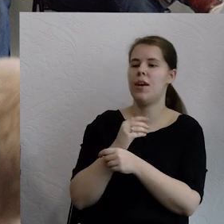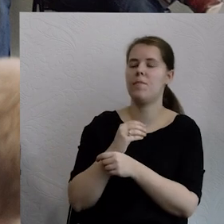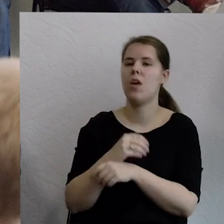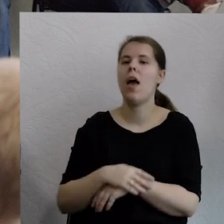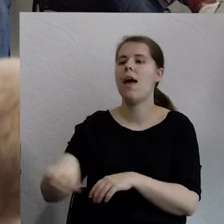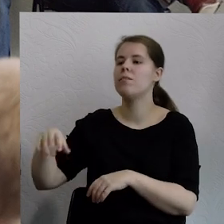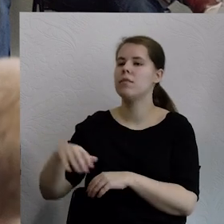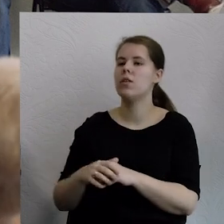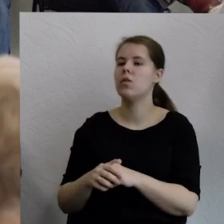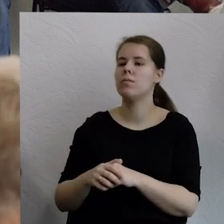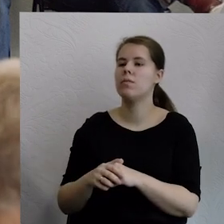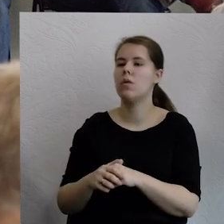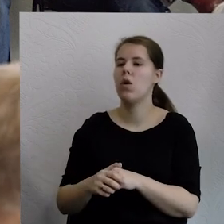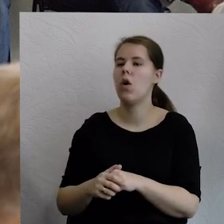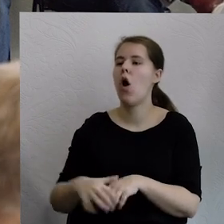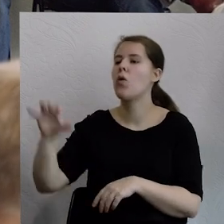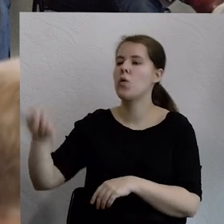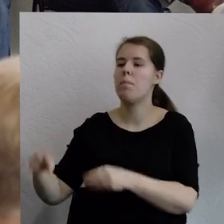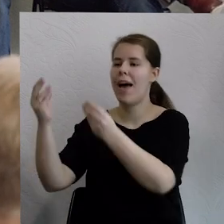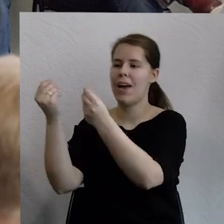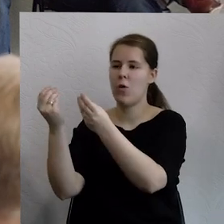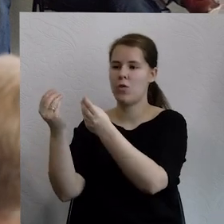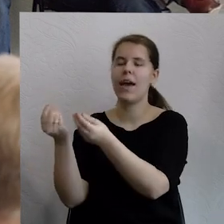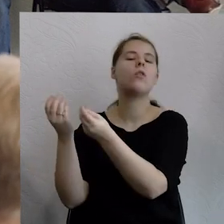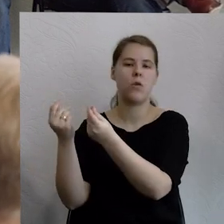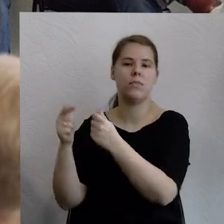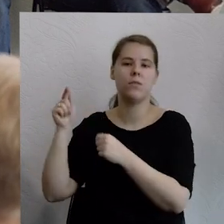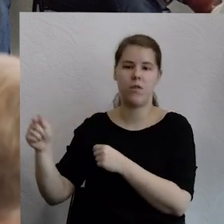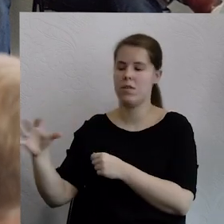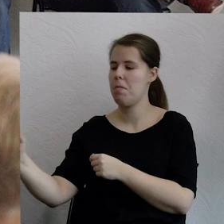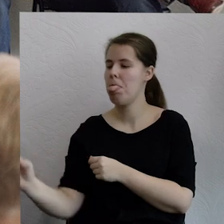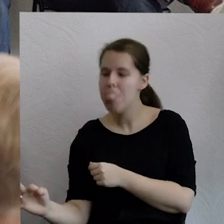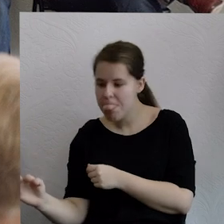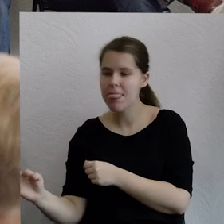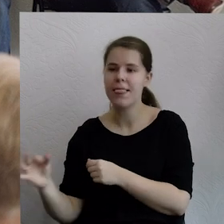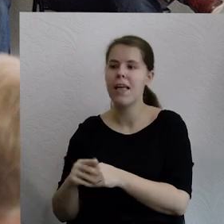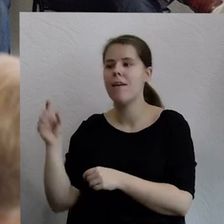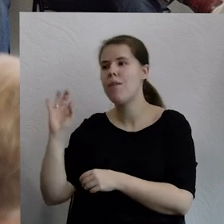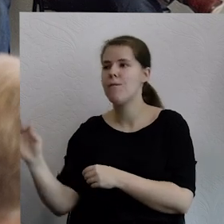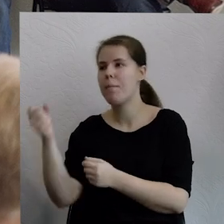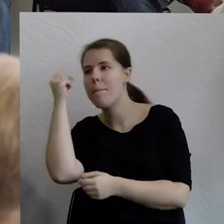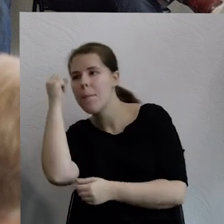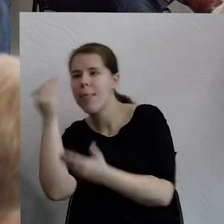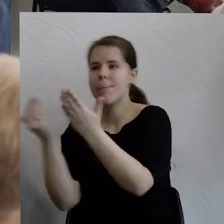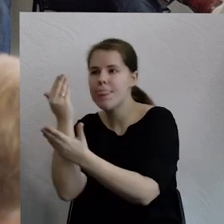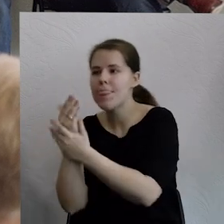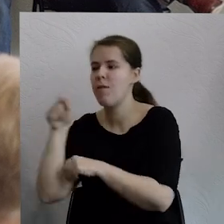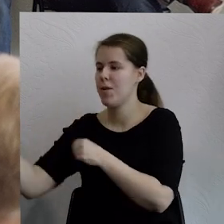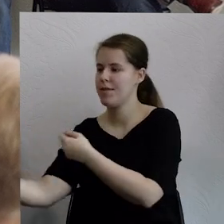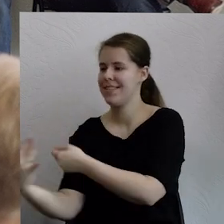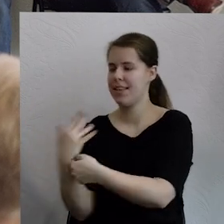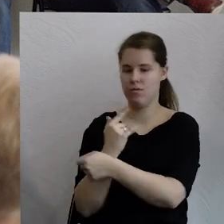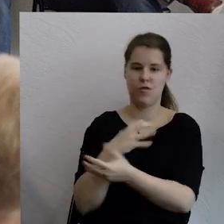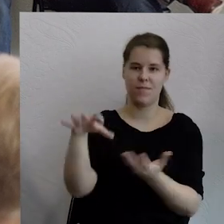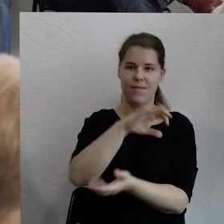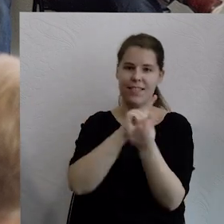naszej rzeczywistości. Także na razie nie jest to jeszcze polemiczne do